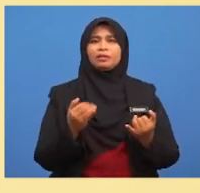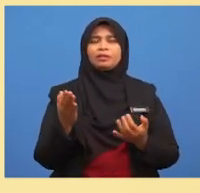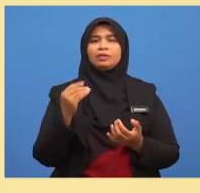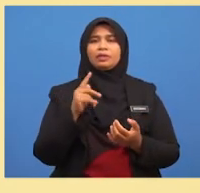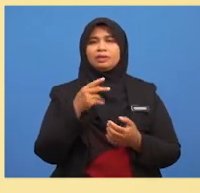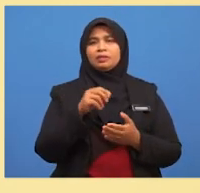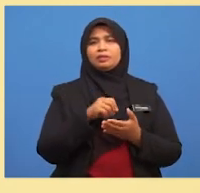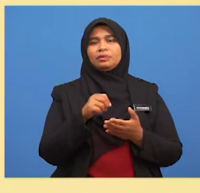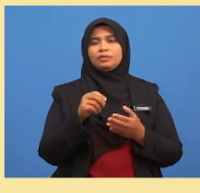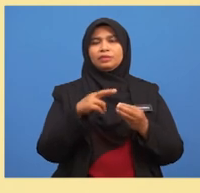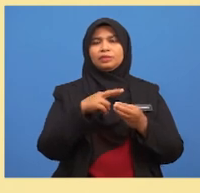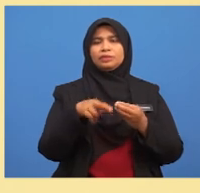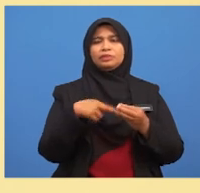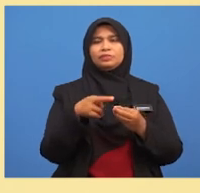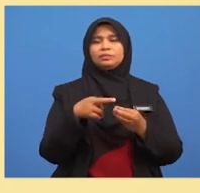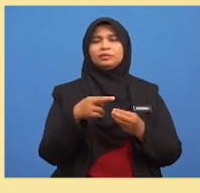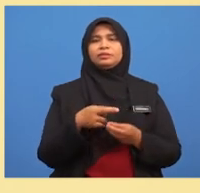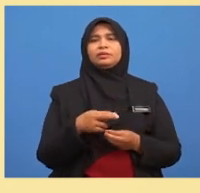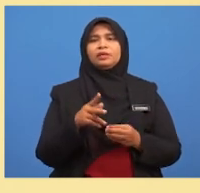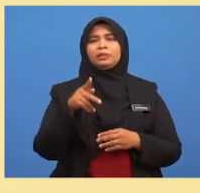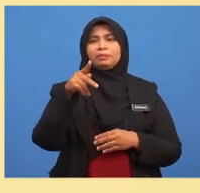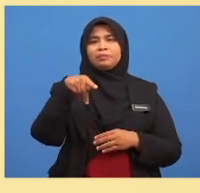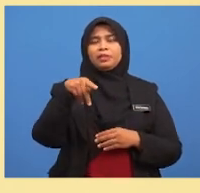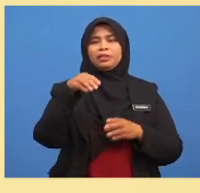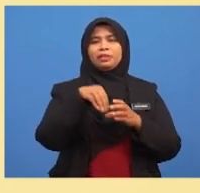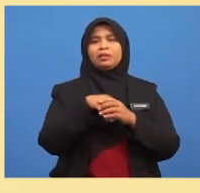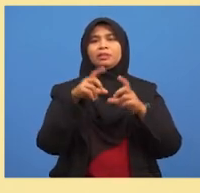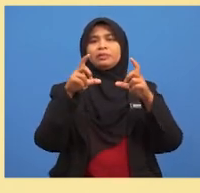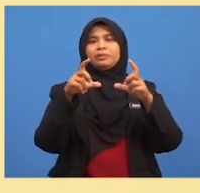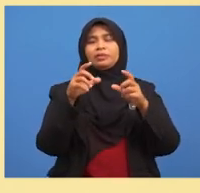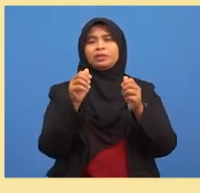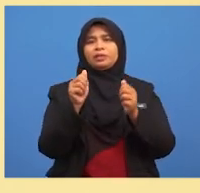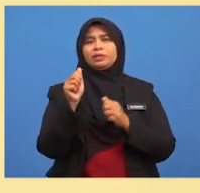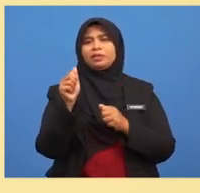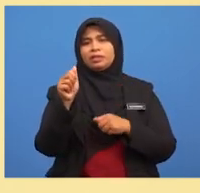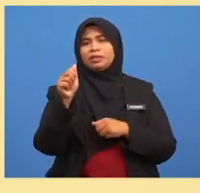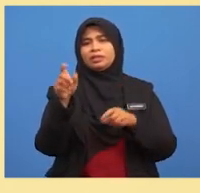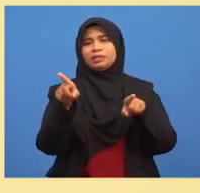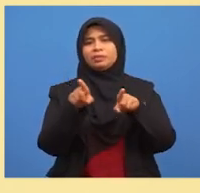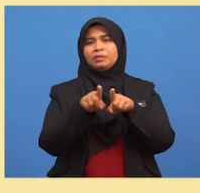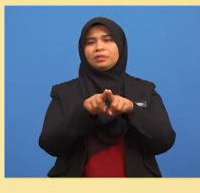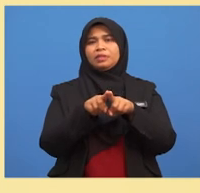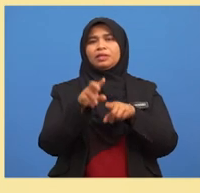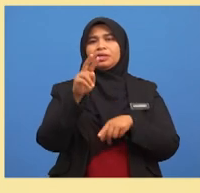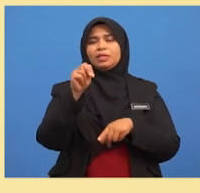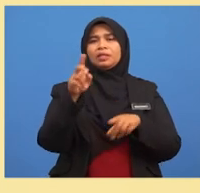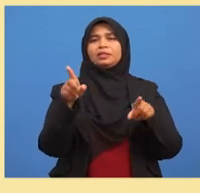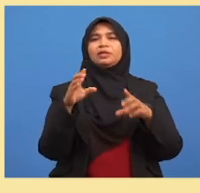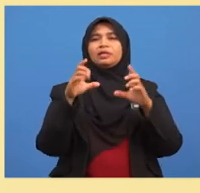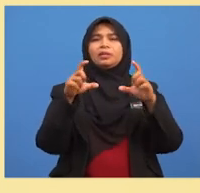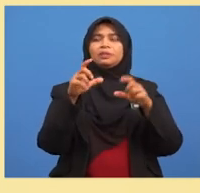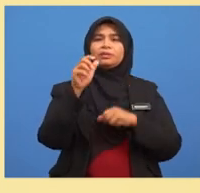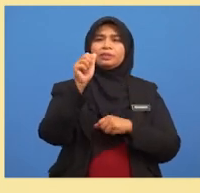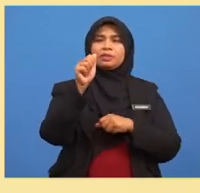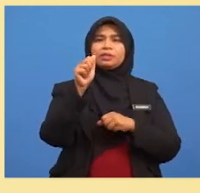kita tulis rumus kebarang kalian P dalam kurungan A sama dengan N dalam kurungan